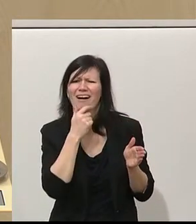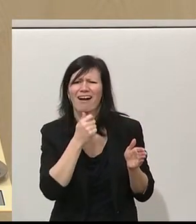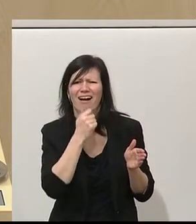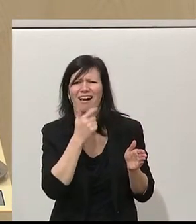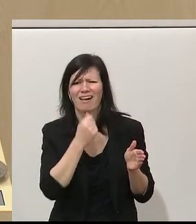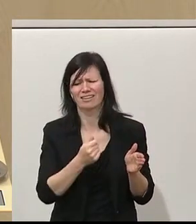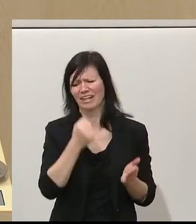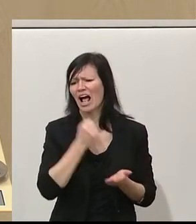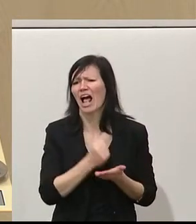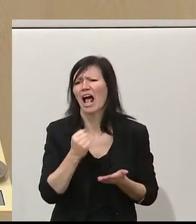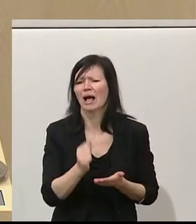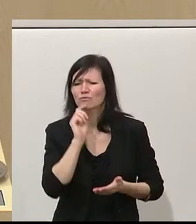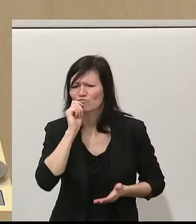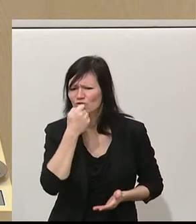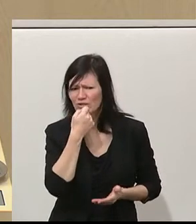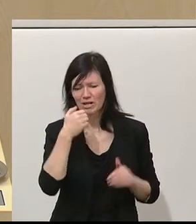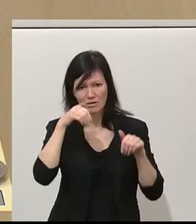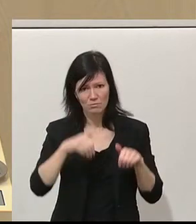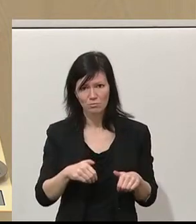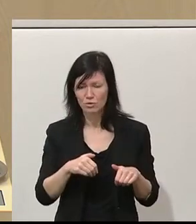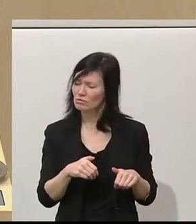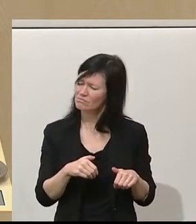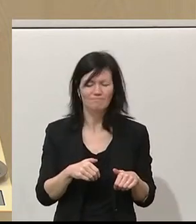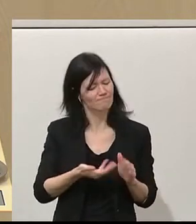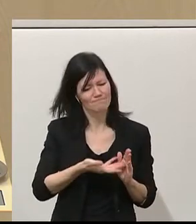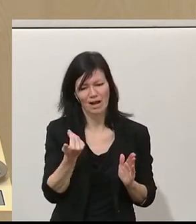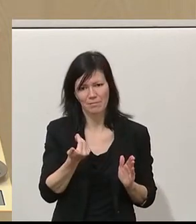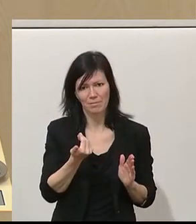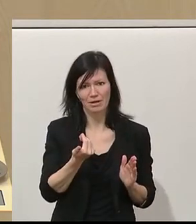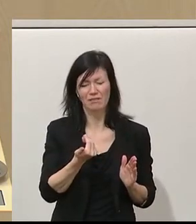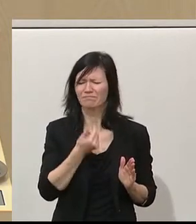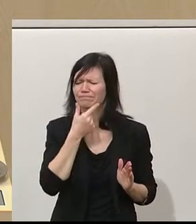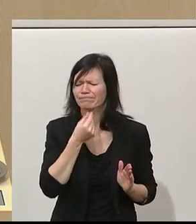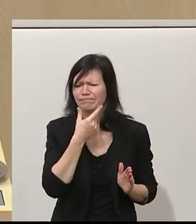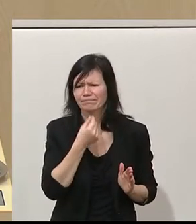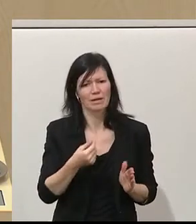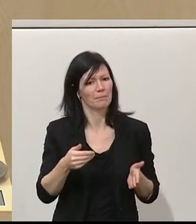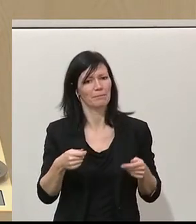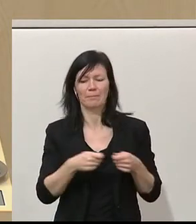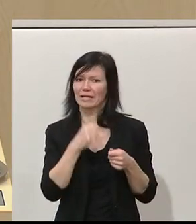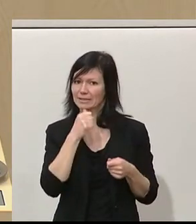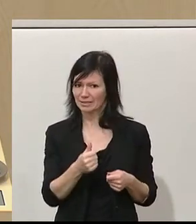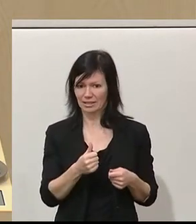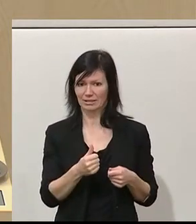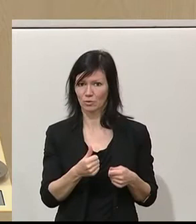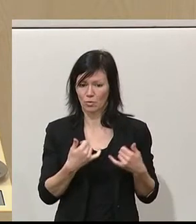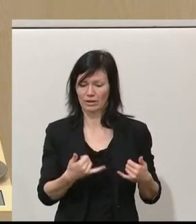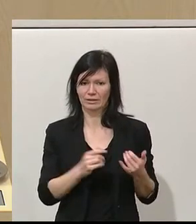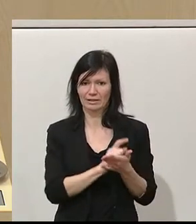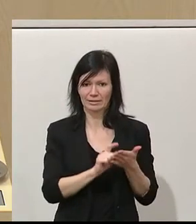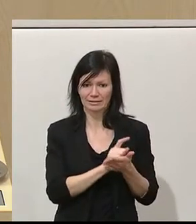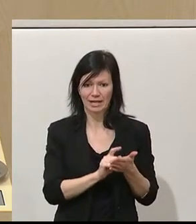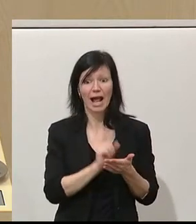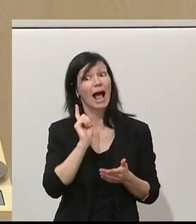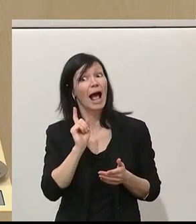Amtsverschwiegenheit festschreiben in diesem Land, sondern wir werden auch Information als einklagbares